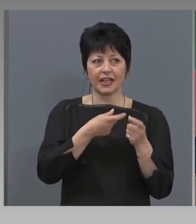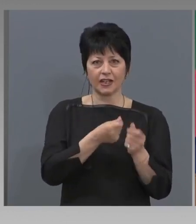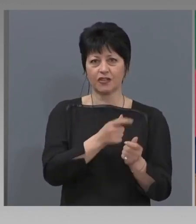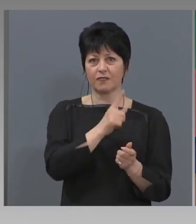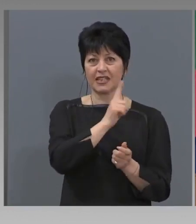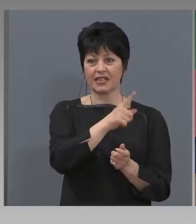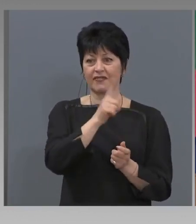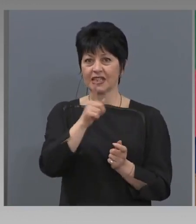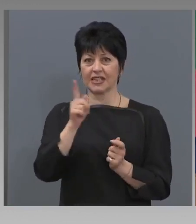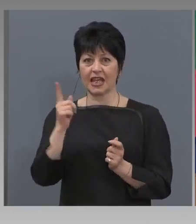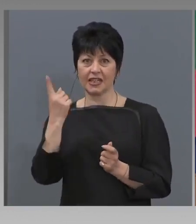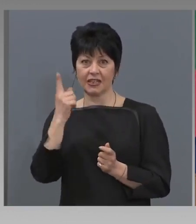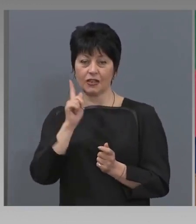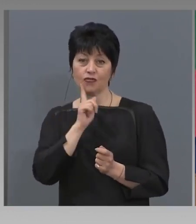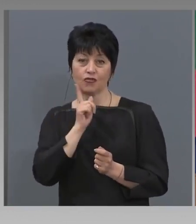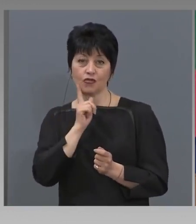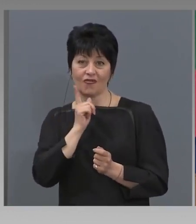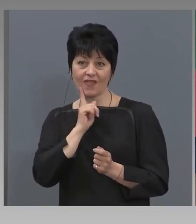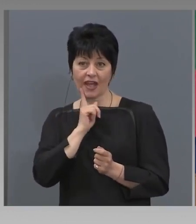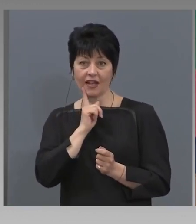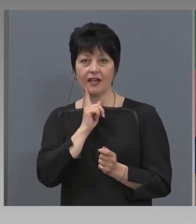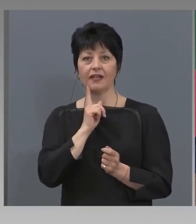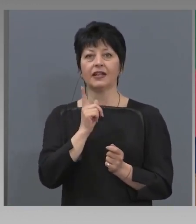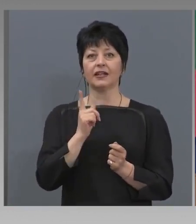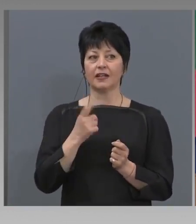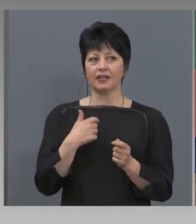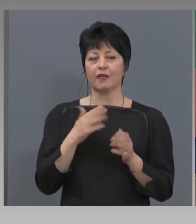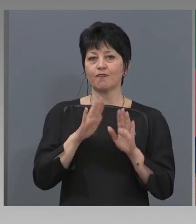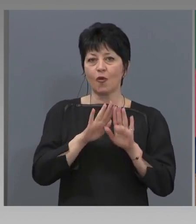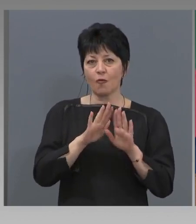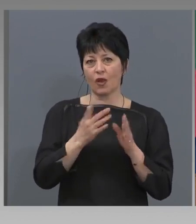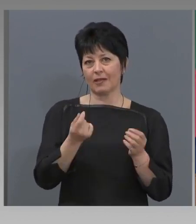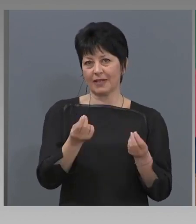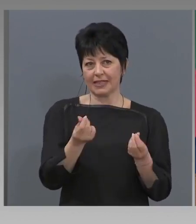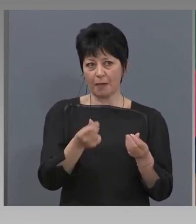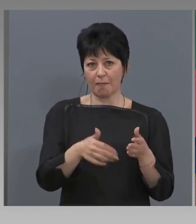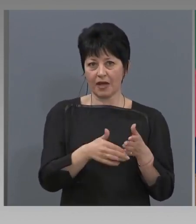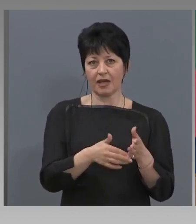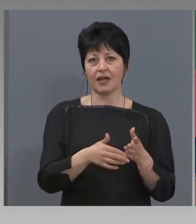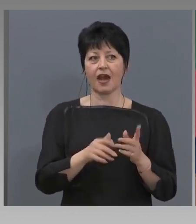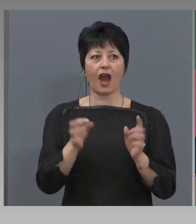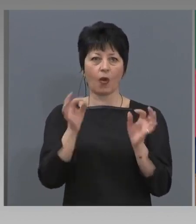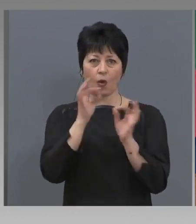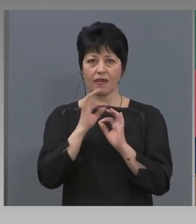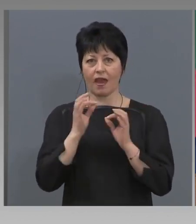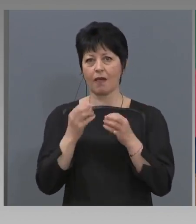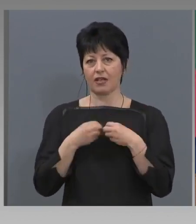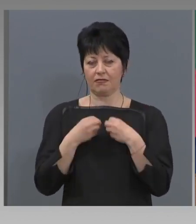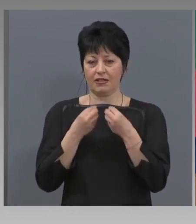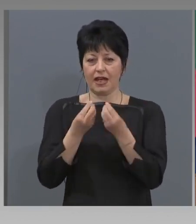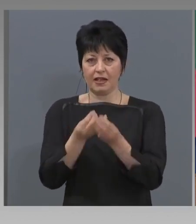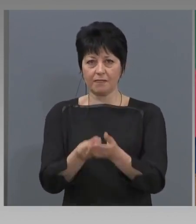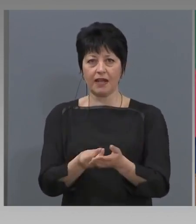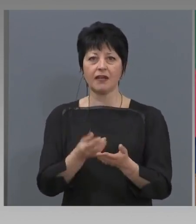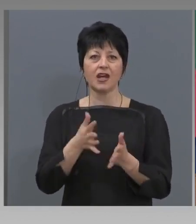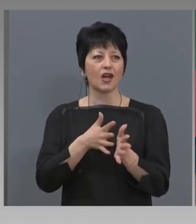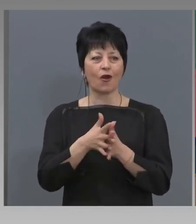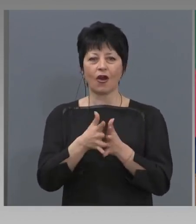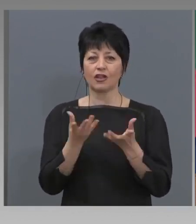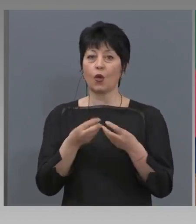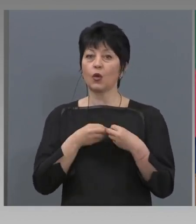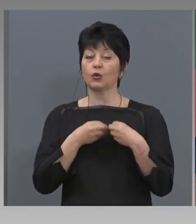човек, да го бъдаме материално подполагнато и за спари. Ако няма да дариме и дарителите, които дават да